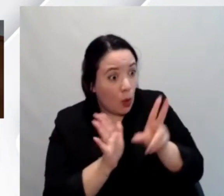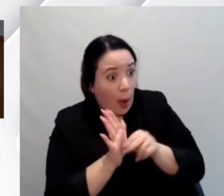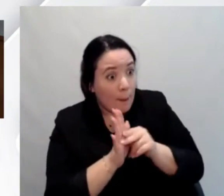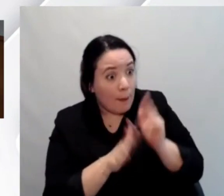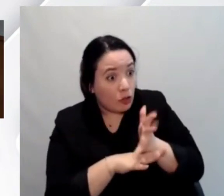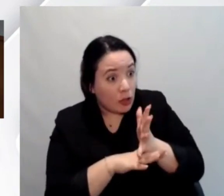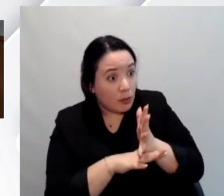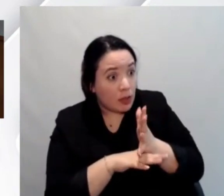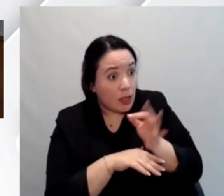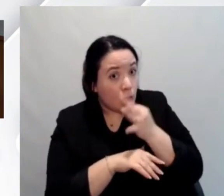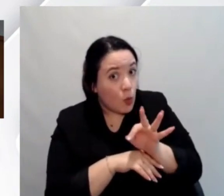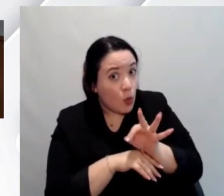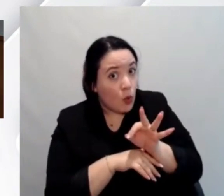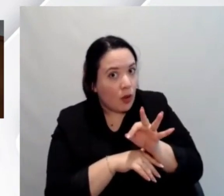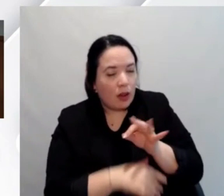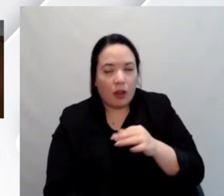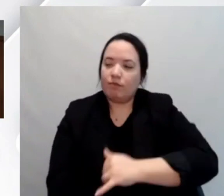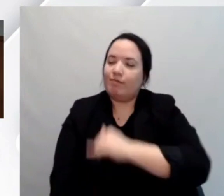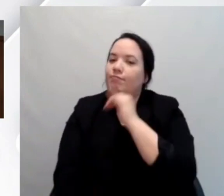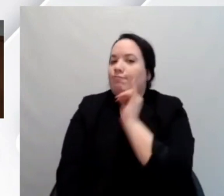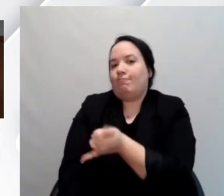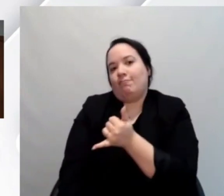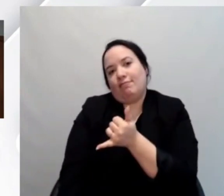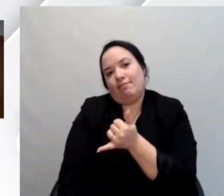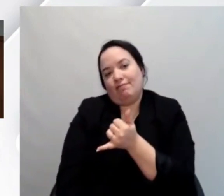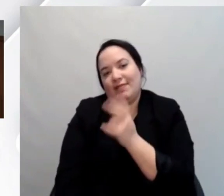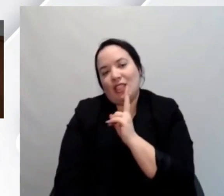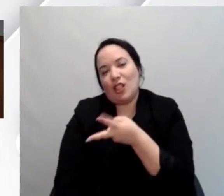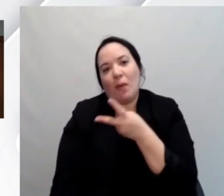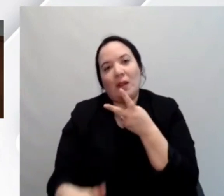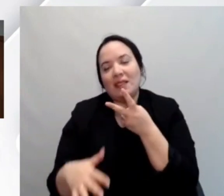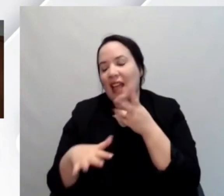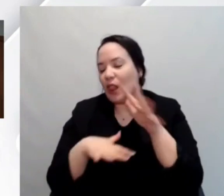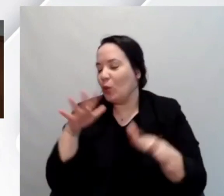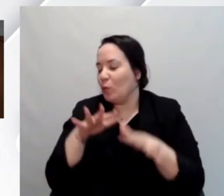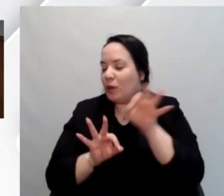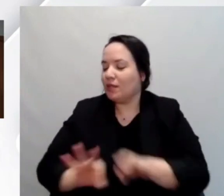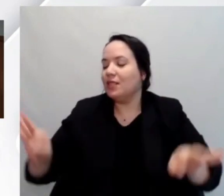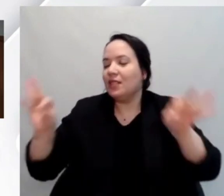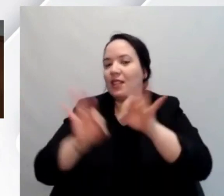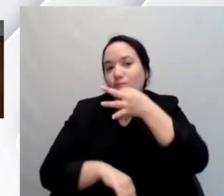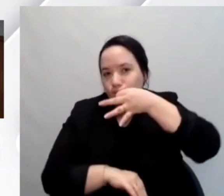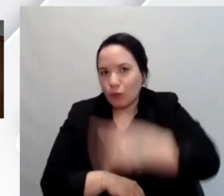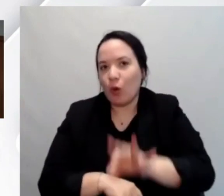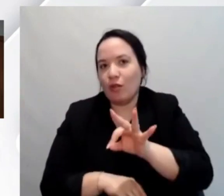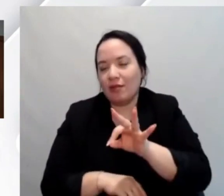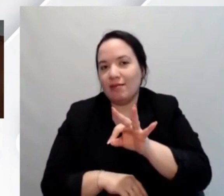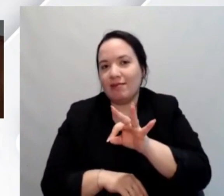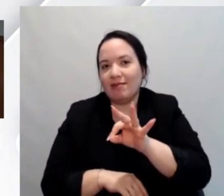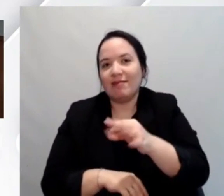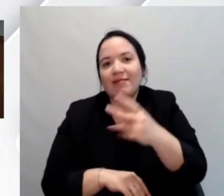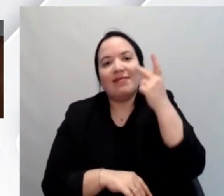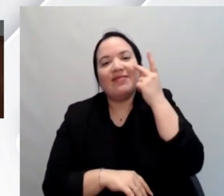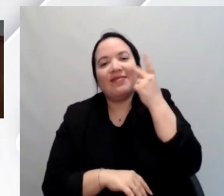Sì, la risposta è indubbiamente si può fare. Vediamo il percorso che ci porta a